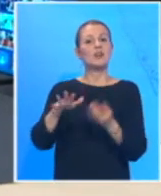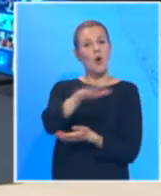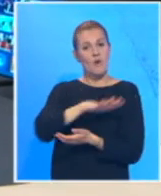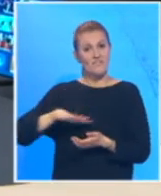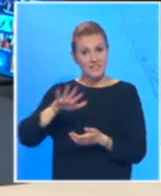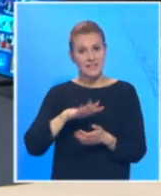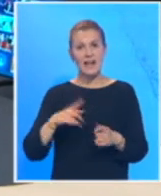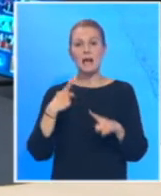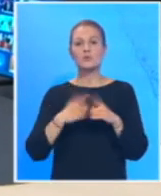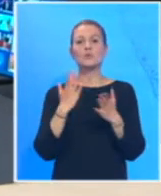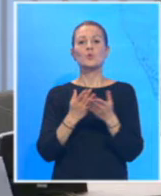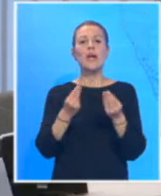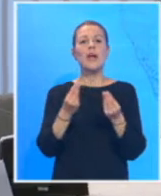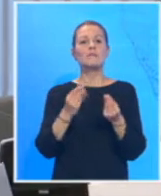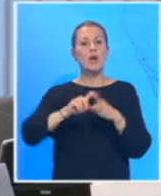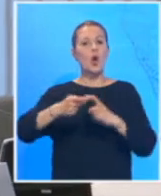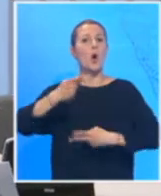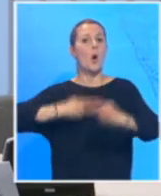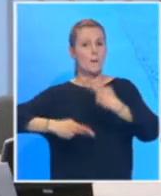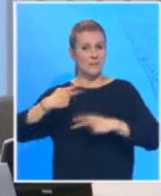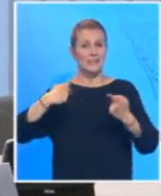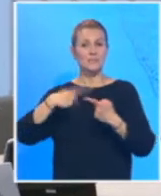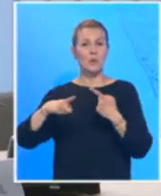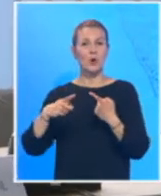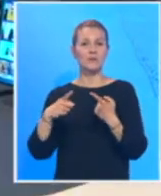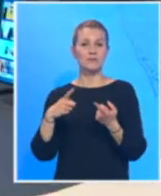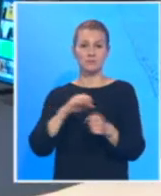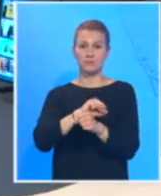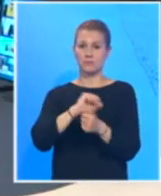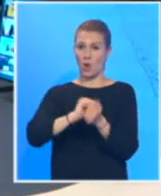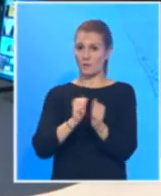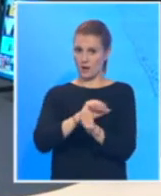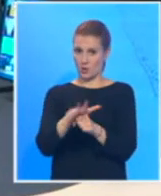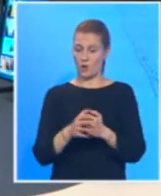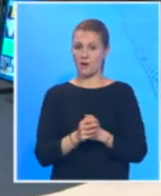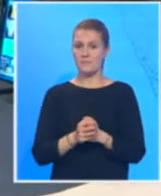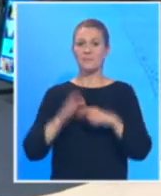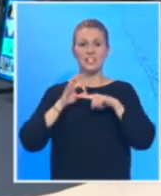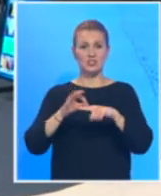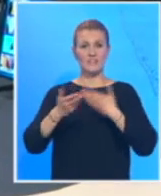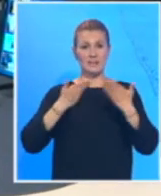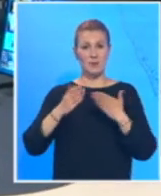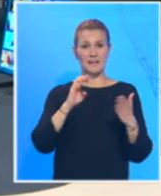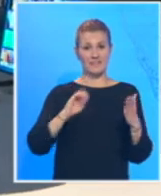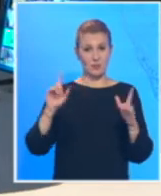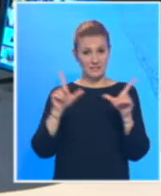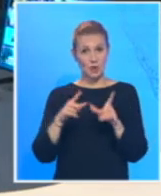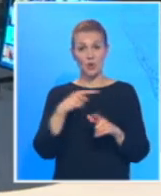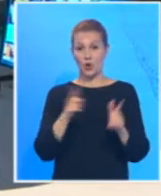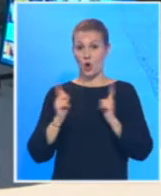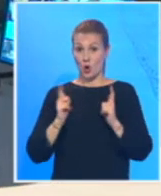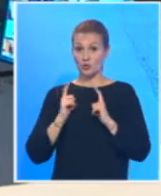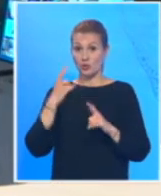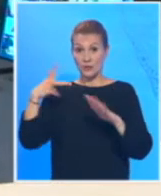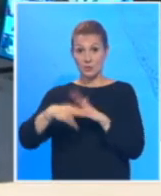osiguravanje protoka robe potrebne za borbu protiv COVID-19. Šef EU diplomatije očekuje da će nakon ukidenja taksi doći do brzog